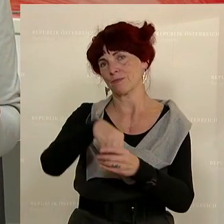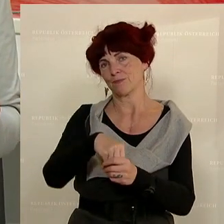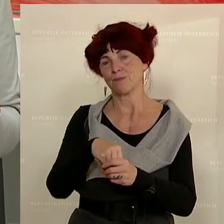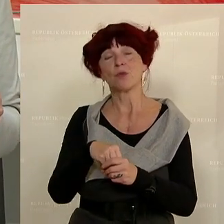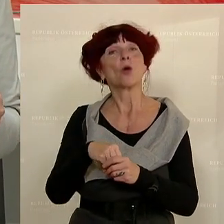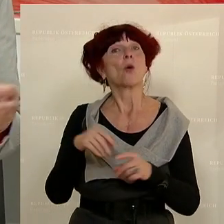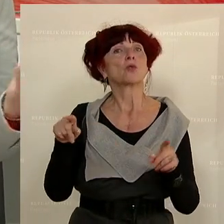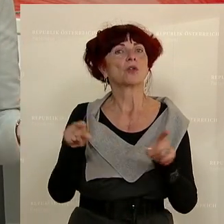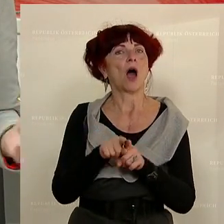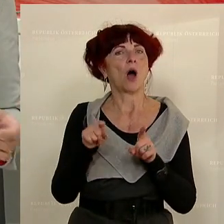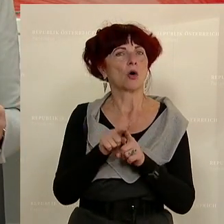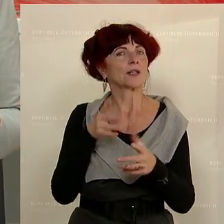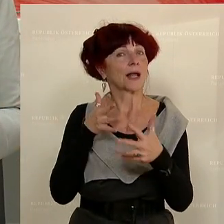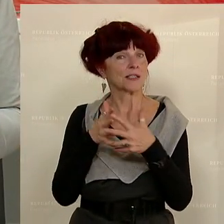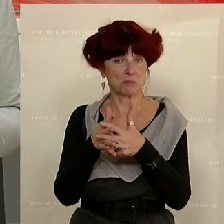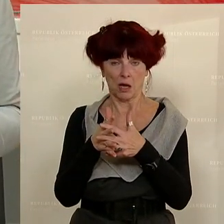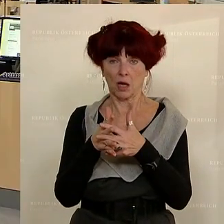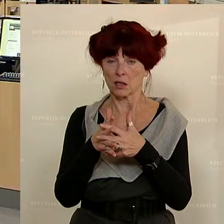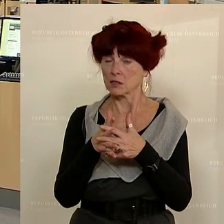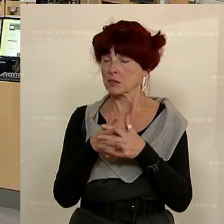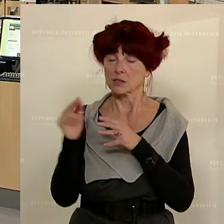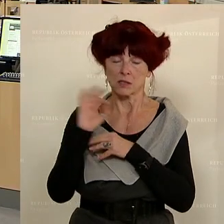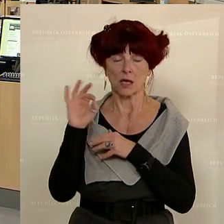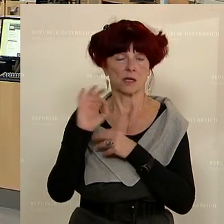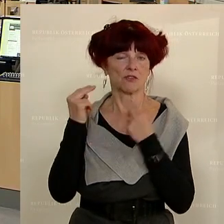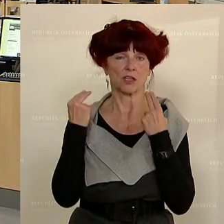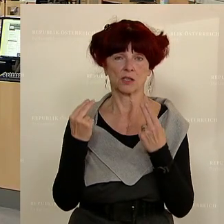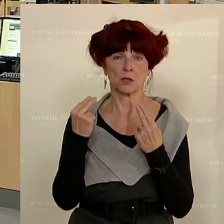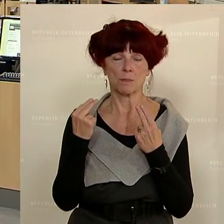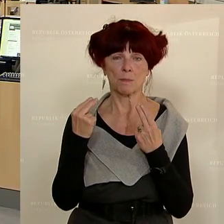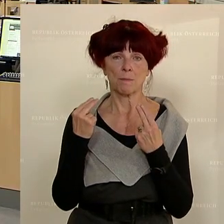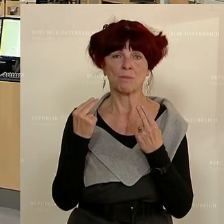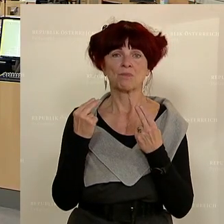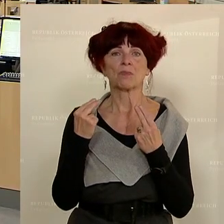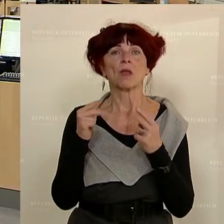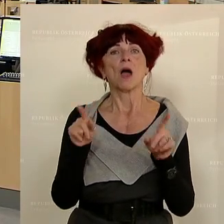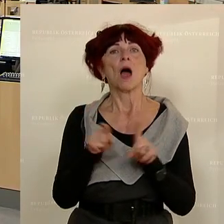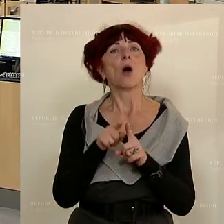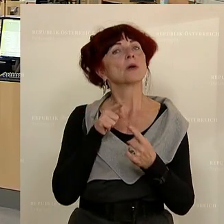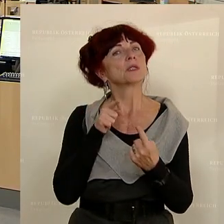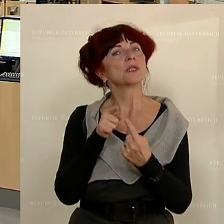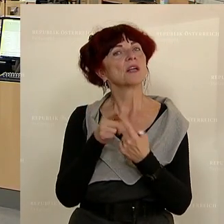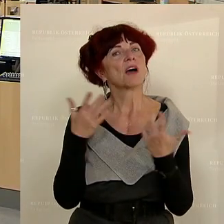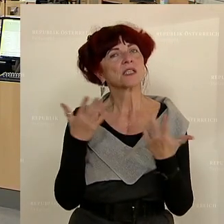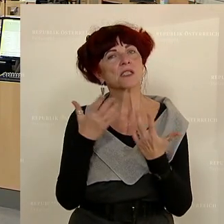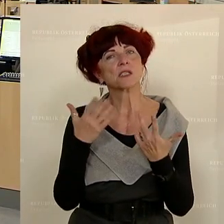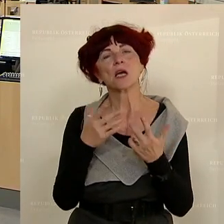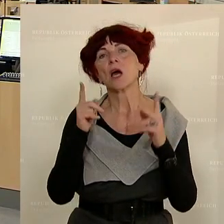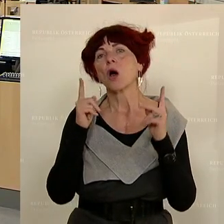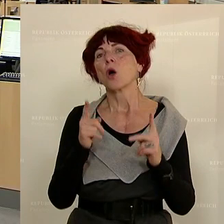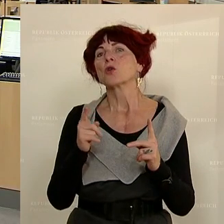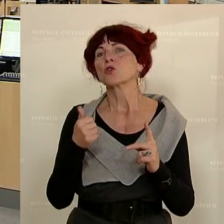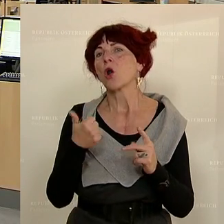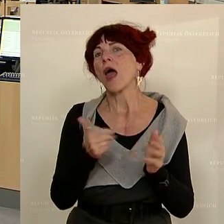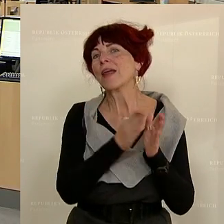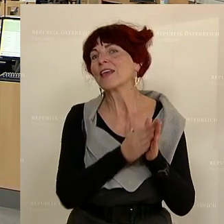Und die Transparenz ist ganz, ganz wichtig. Da geht es auch darum, dass man allenfalls Cooling-off-Phasen